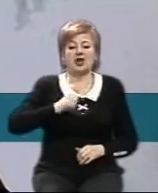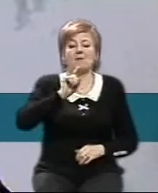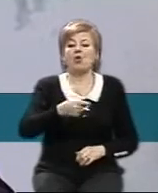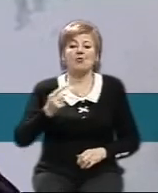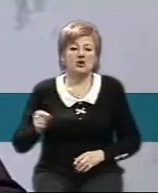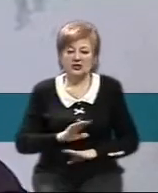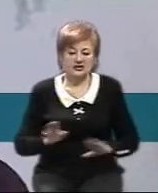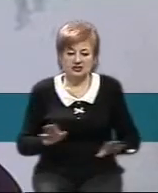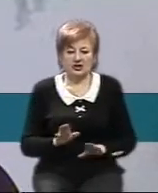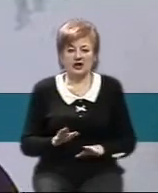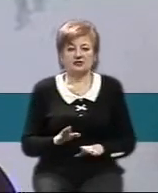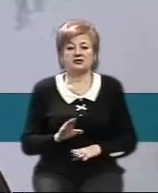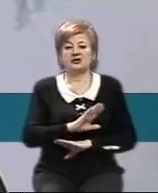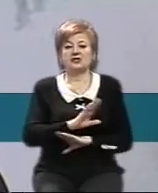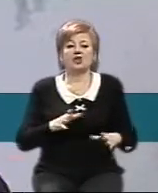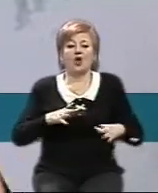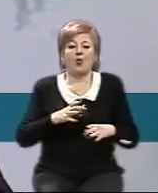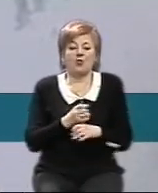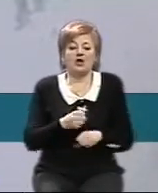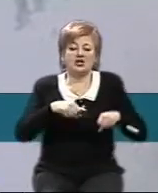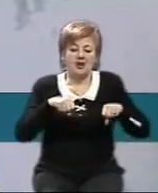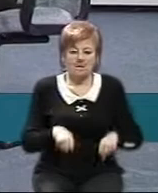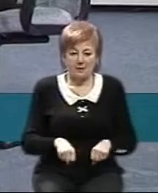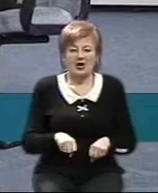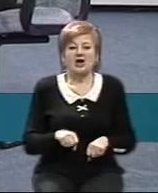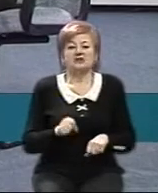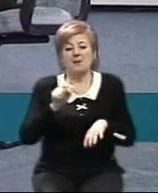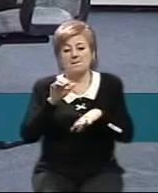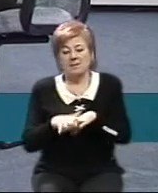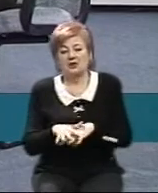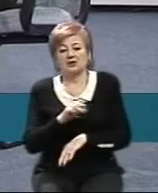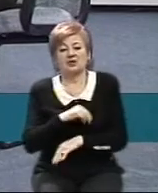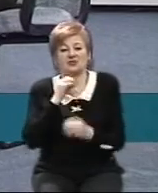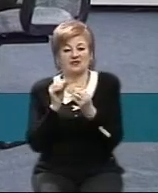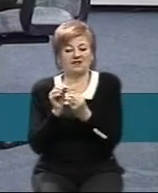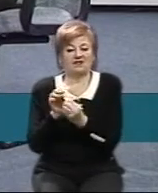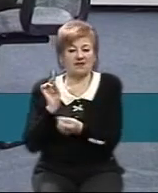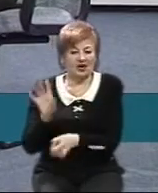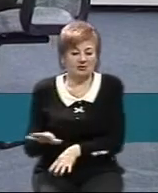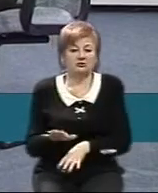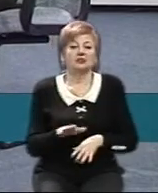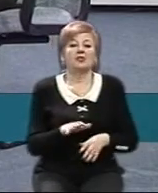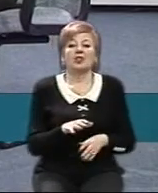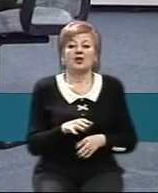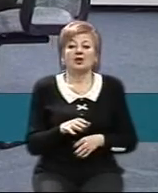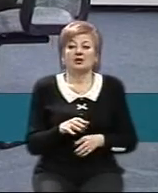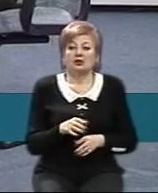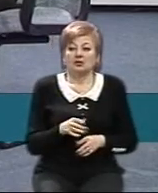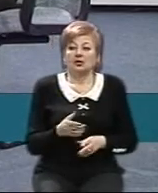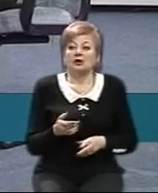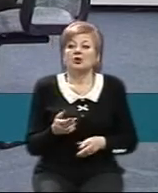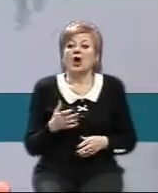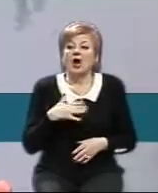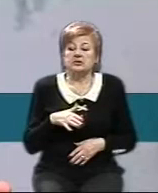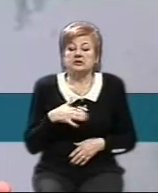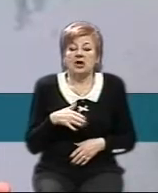говорили, ні про обмеження якихось прав, свобод. Банки працюють в штатному режимі. Зрештою, не зрозумію, тож